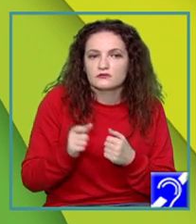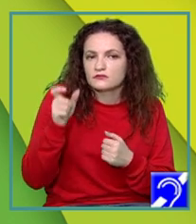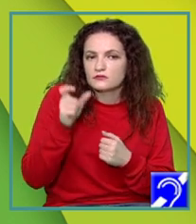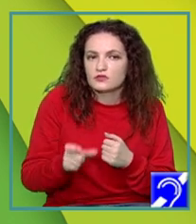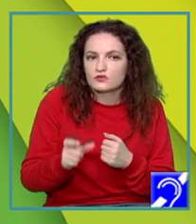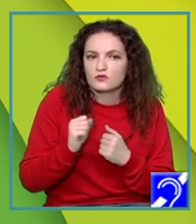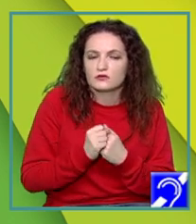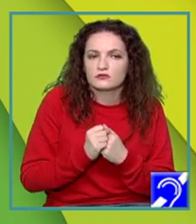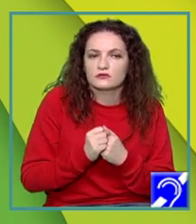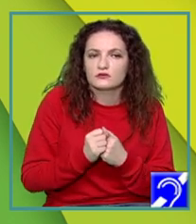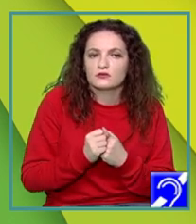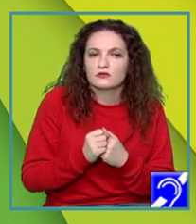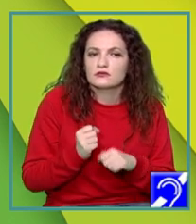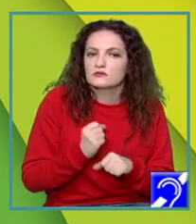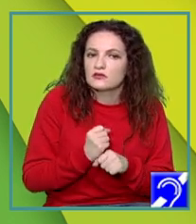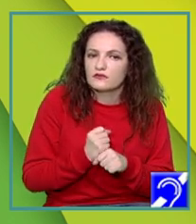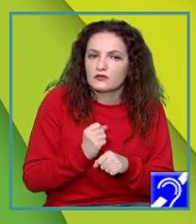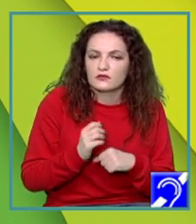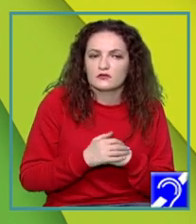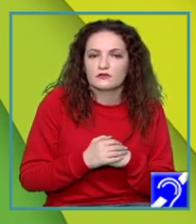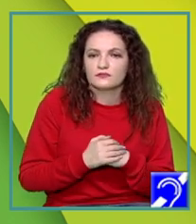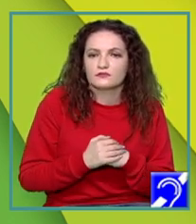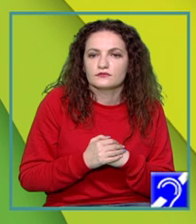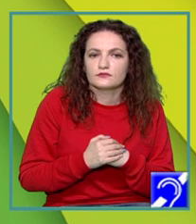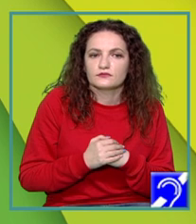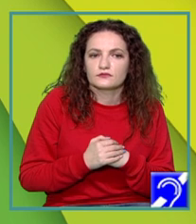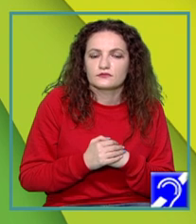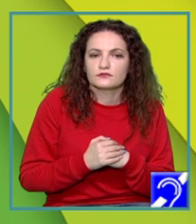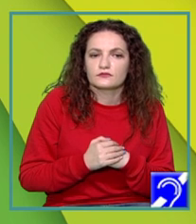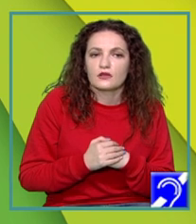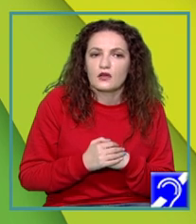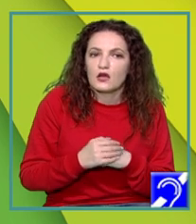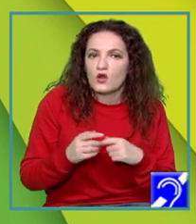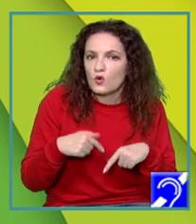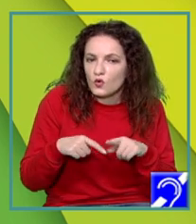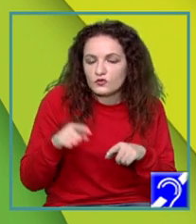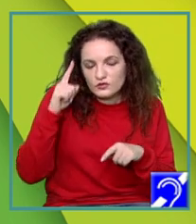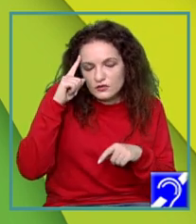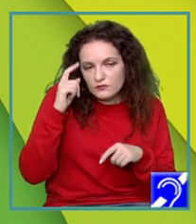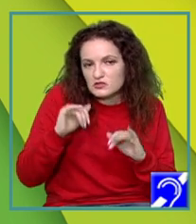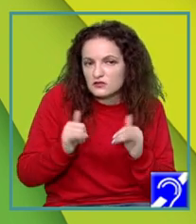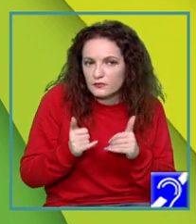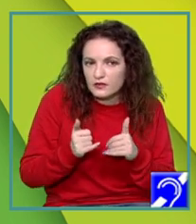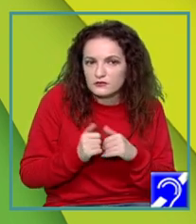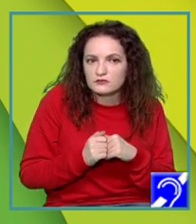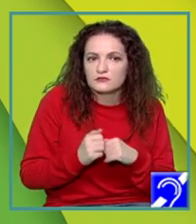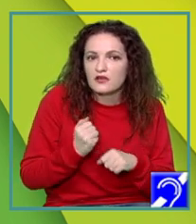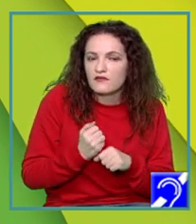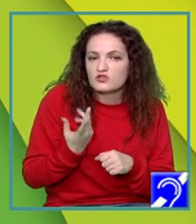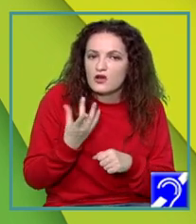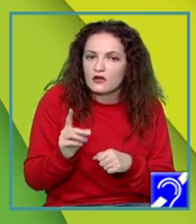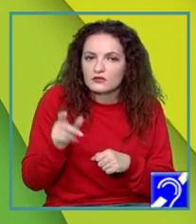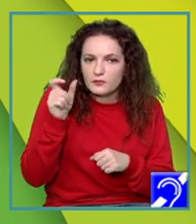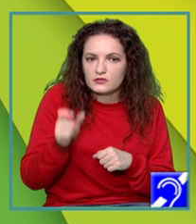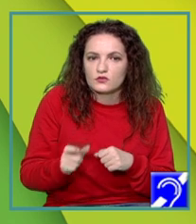altcineva să le punem să le realizeze pentru noi, iar noi să știm doar ce s-a întâmplat, să știm rezultatul final. Și avem activități